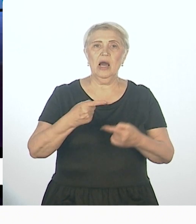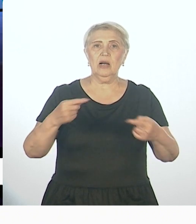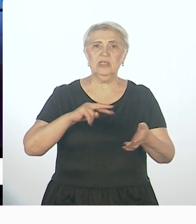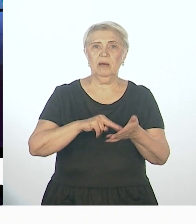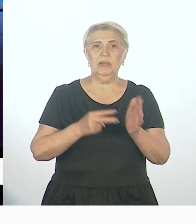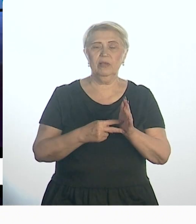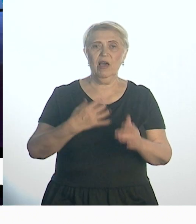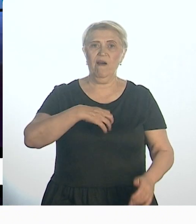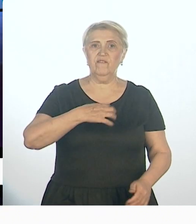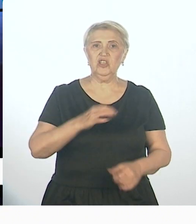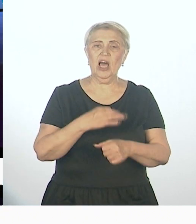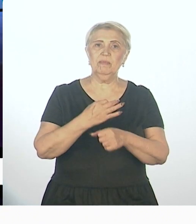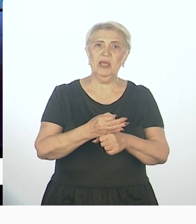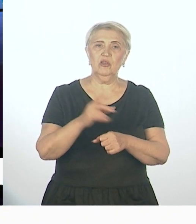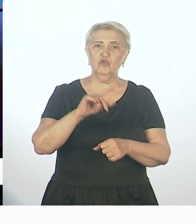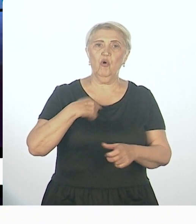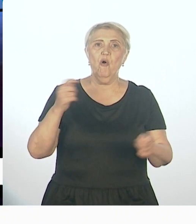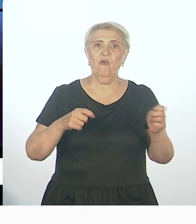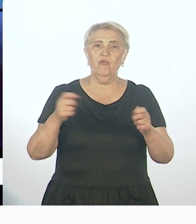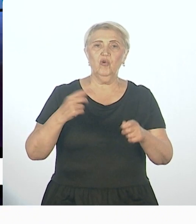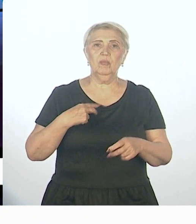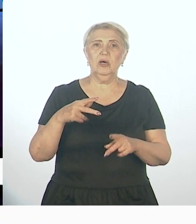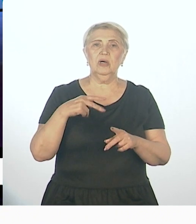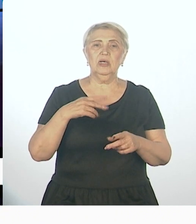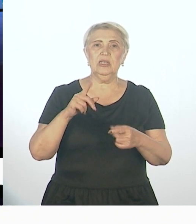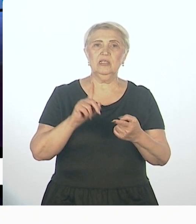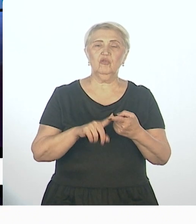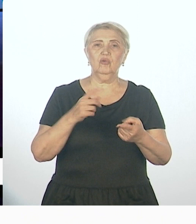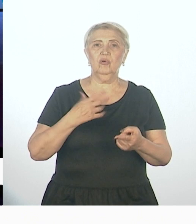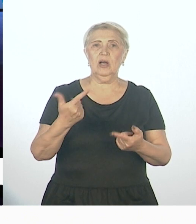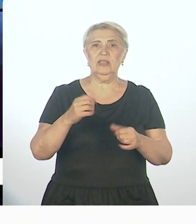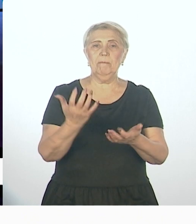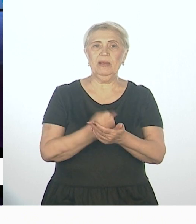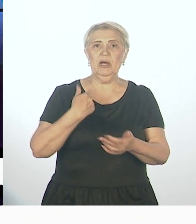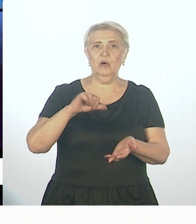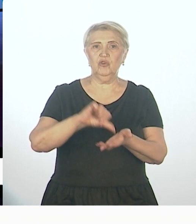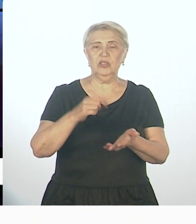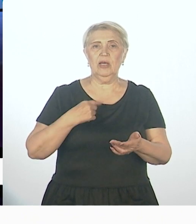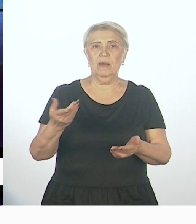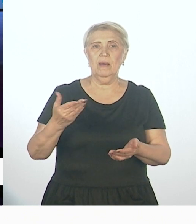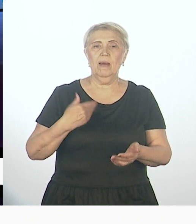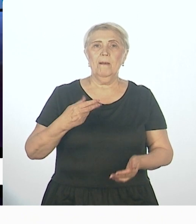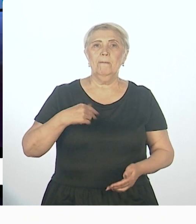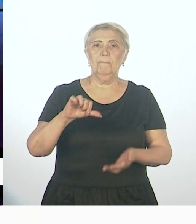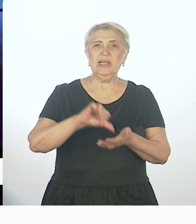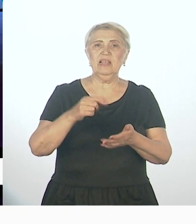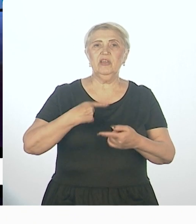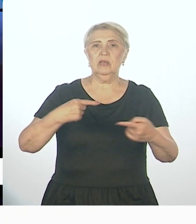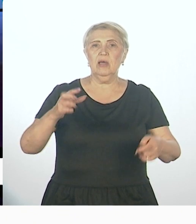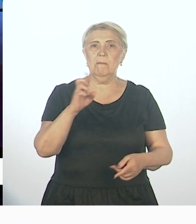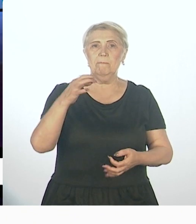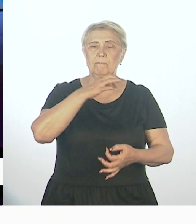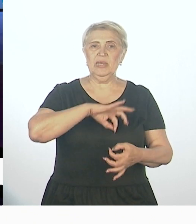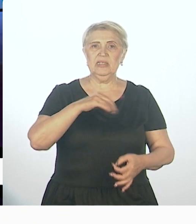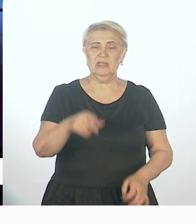Важно отметить, что форум затронул и социальную сферу, где и принимали участие представители бизнеса. Была целая площадка «Выбирай